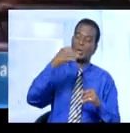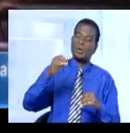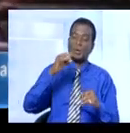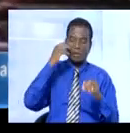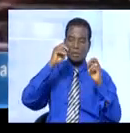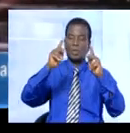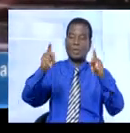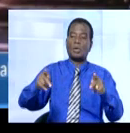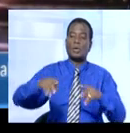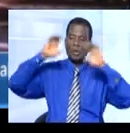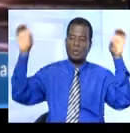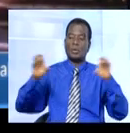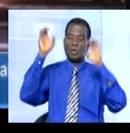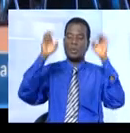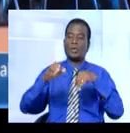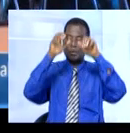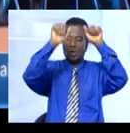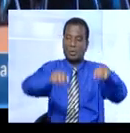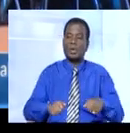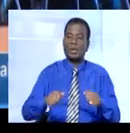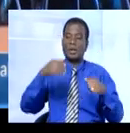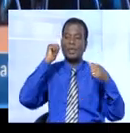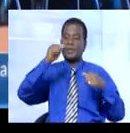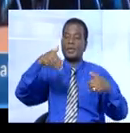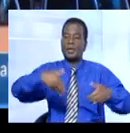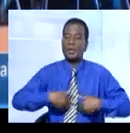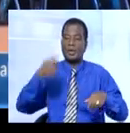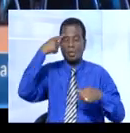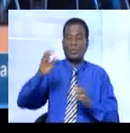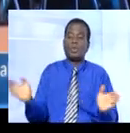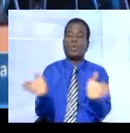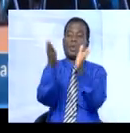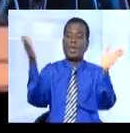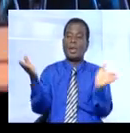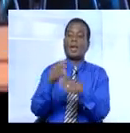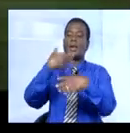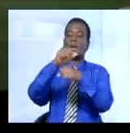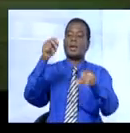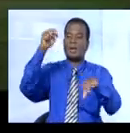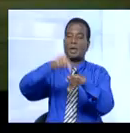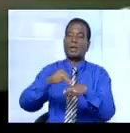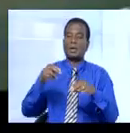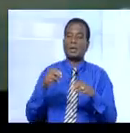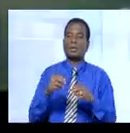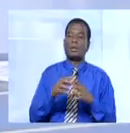occasion de célébrer les talents des femmes et des jeunes afin de les encourager à la créativité.